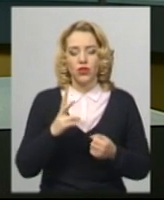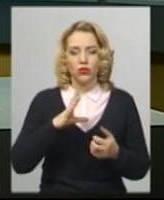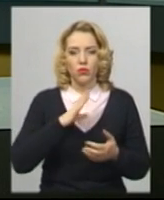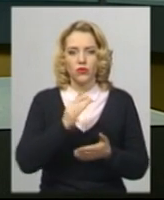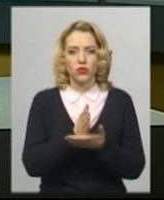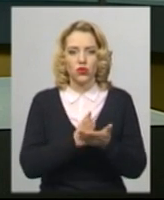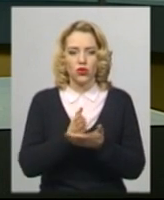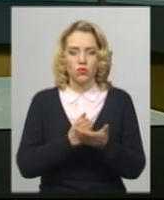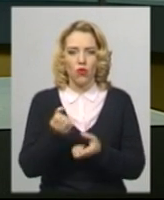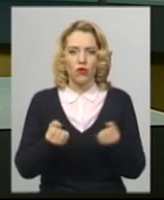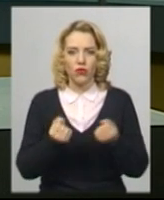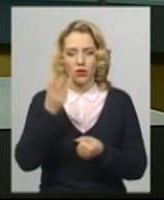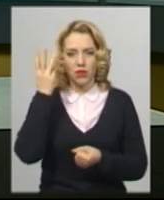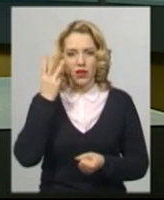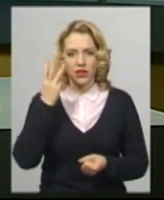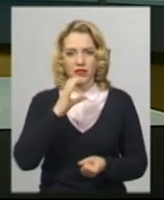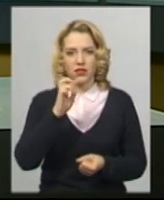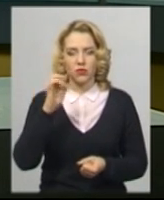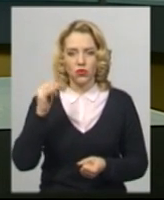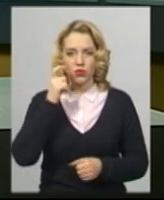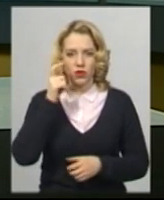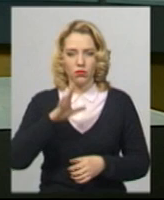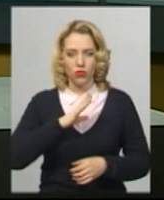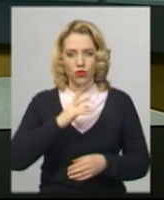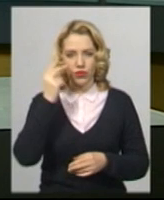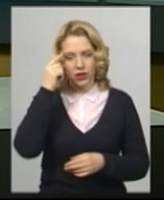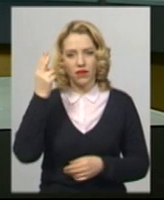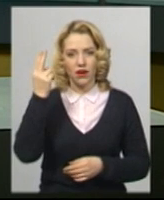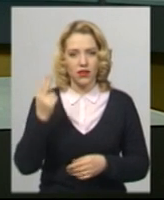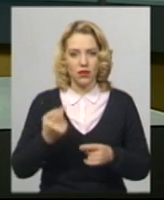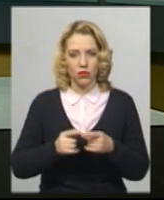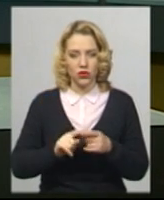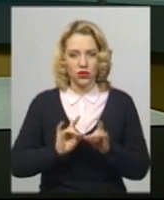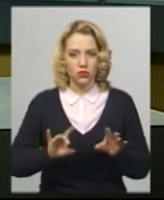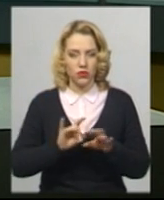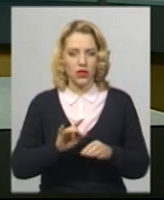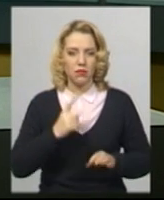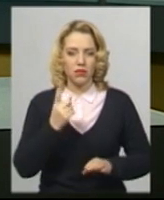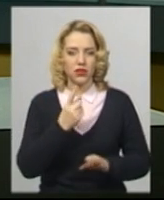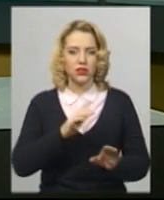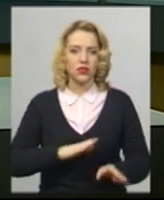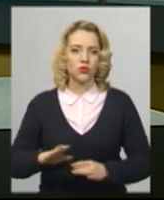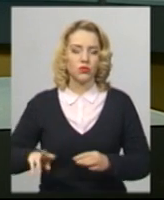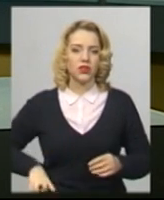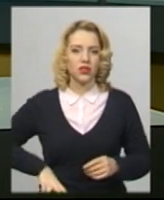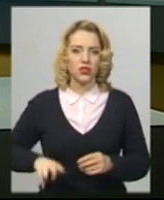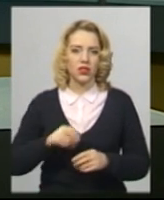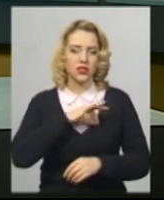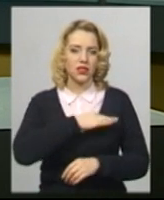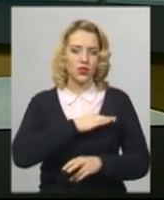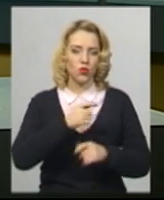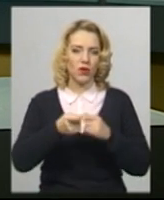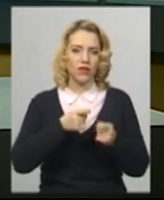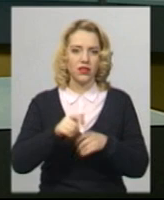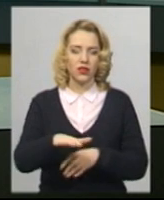авто Хмельницького управління Служби безпеки України, був тверезий. Про це каже перший заступник директора, начальник слідчого управління